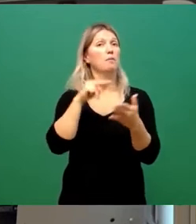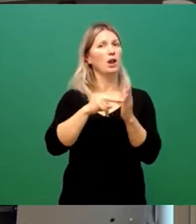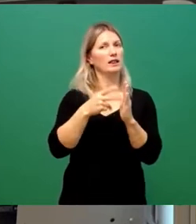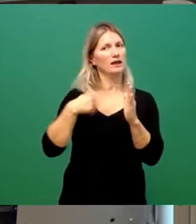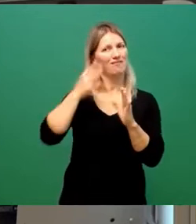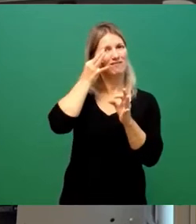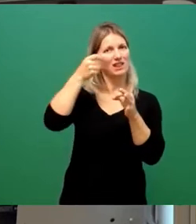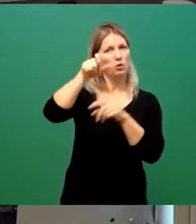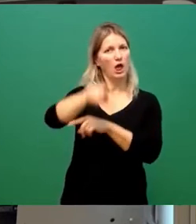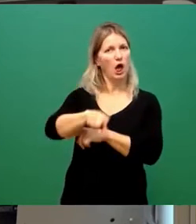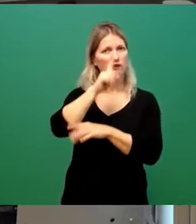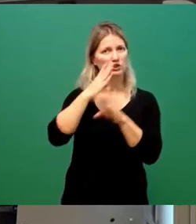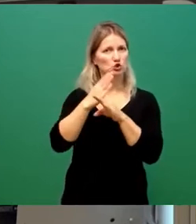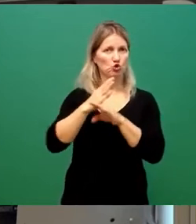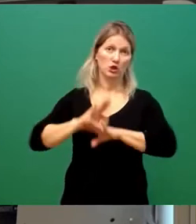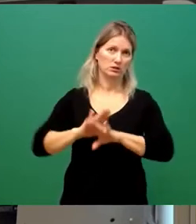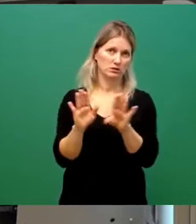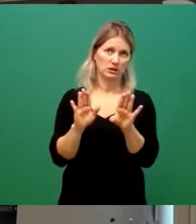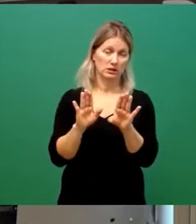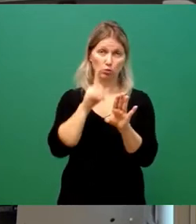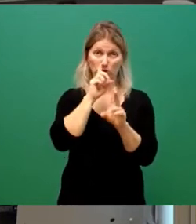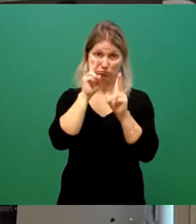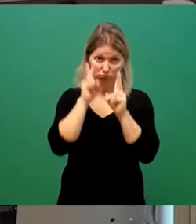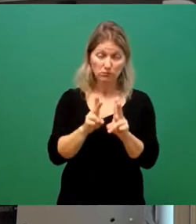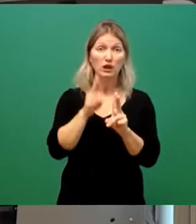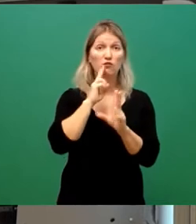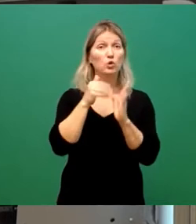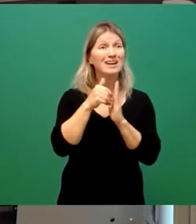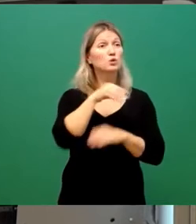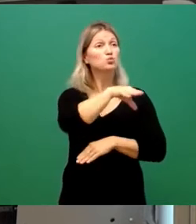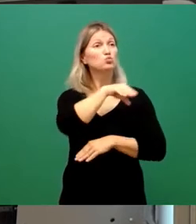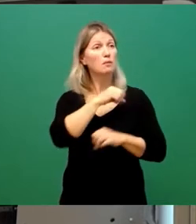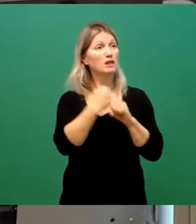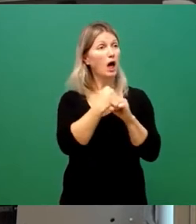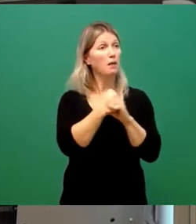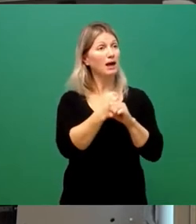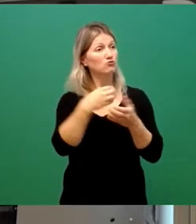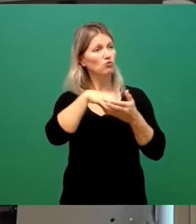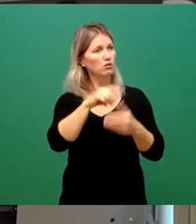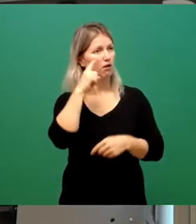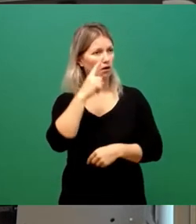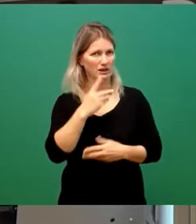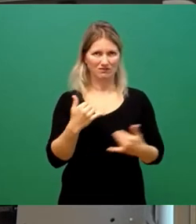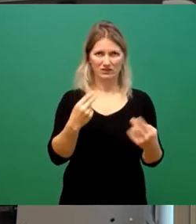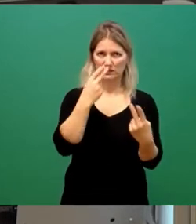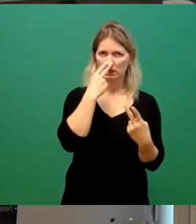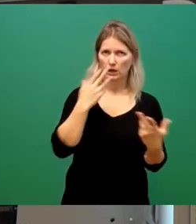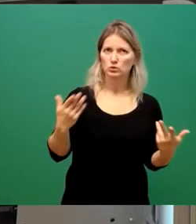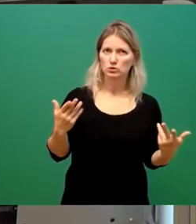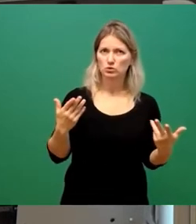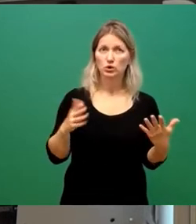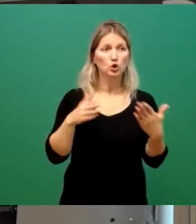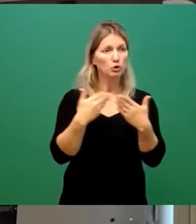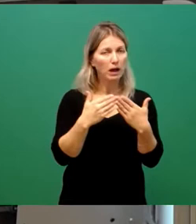das nämlich dann auch eine schwere Hypothek für die weitere Zusammenarbeit in diesem Stadtrat, zum Beispiel beim vor uns